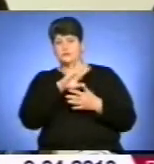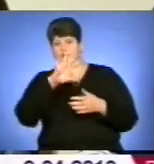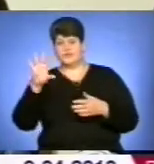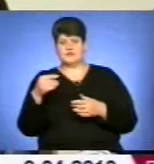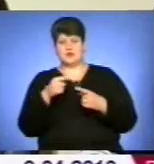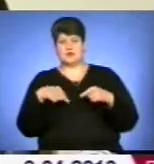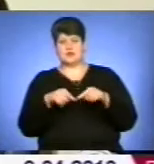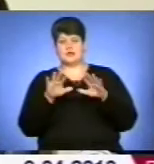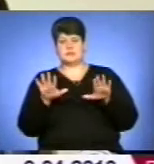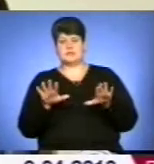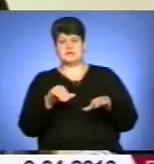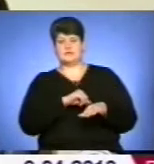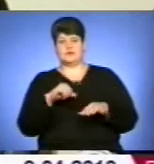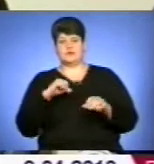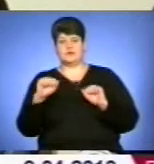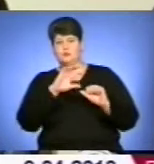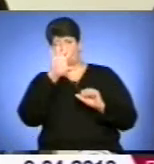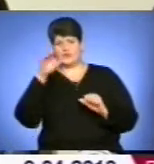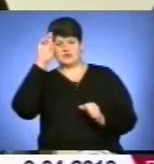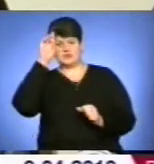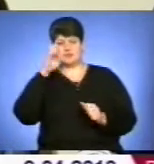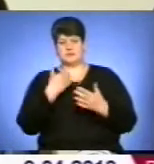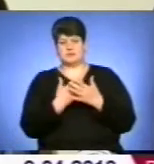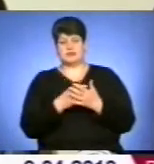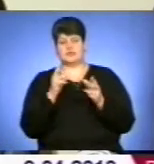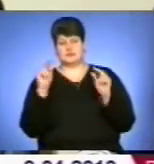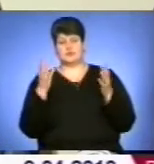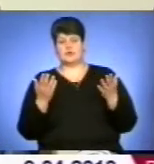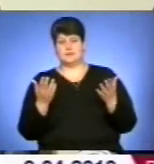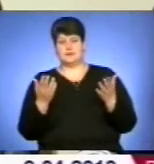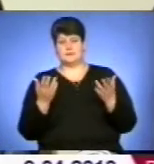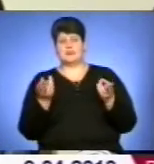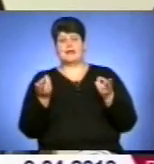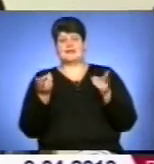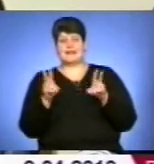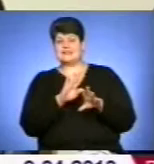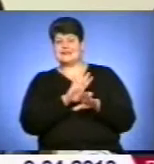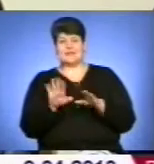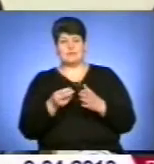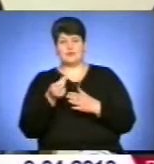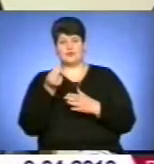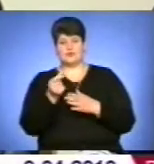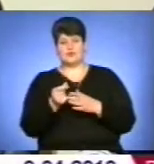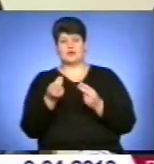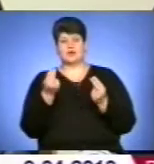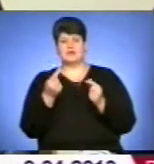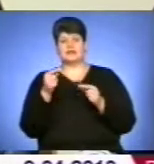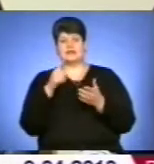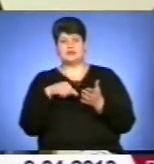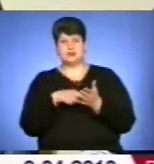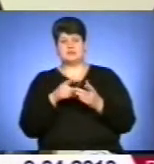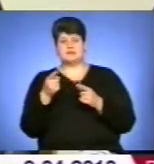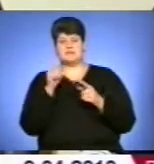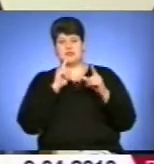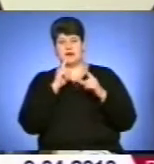всіх органах місцевого самоврядування, по всій державі. Для прикладу, не веду цифри. Залишок непрофінансованих коштів по Тернопільській міській раді станом на 1